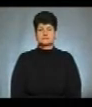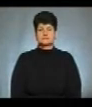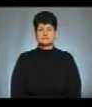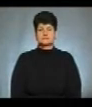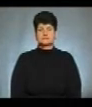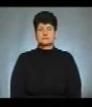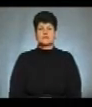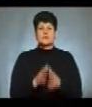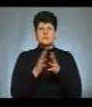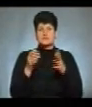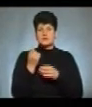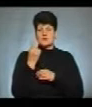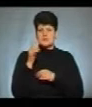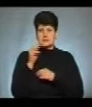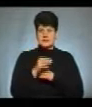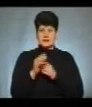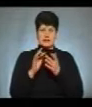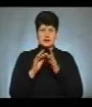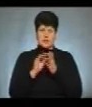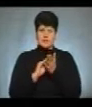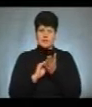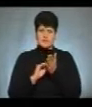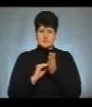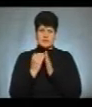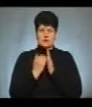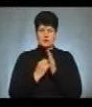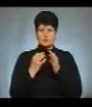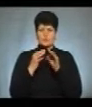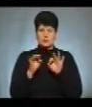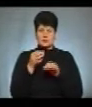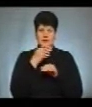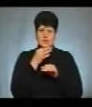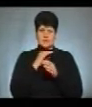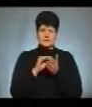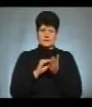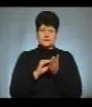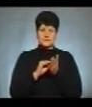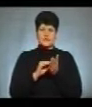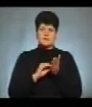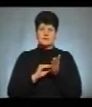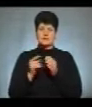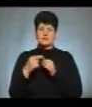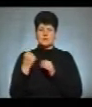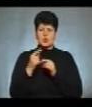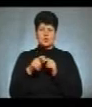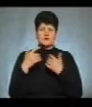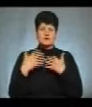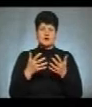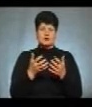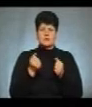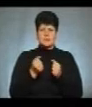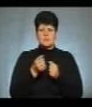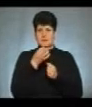Понад 11 тисяч електронних рецептів за програмою «Доступні ліки» виписали на Тернопільщині. Люди вже отримали